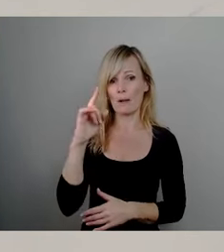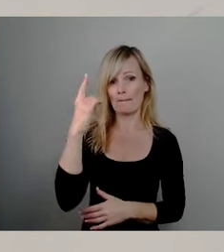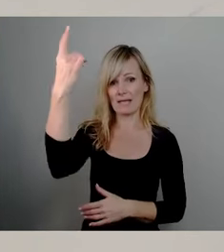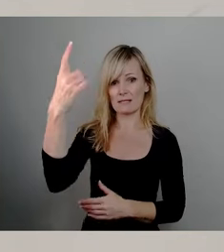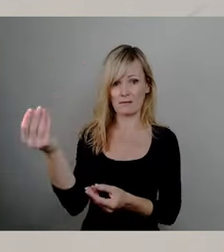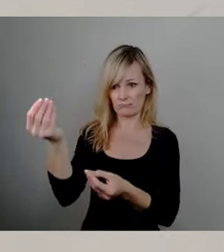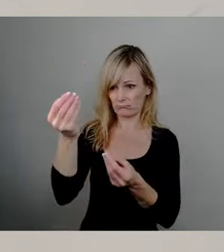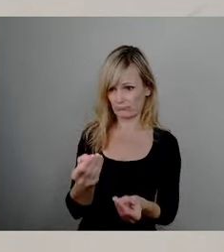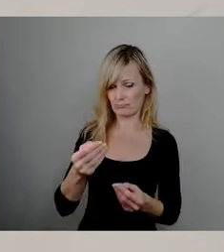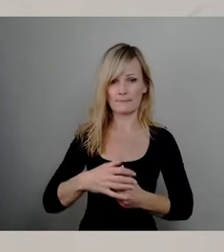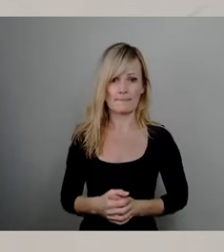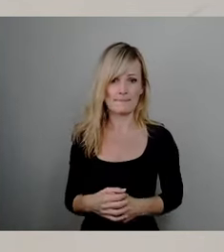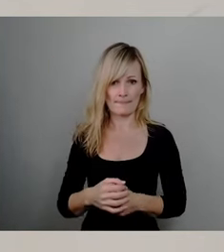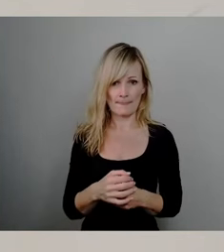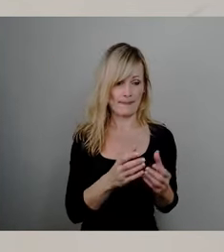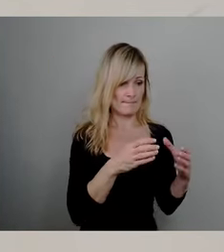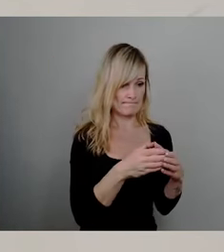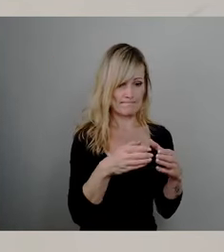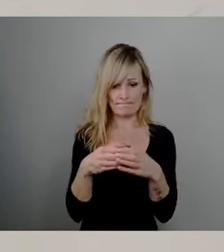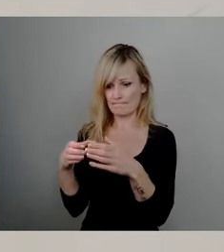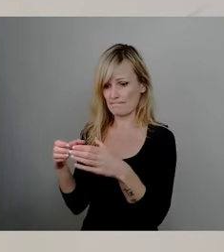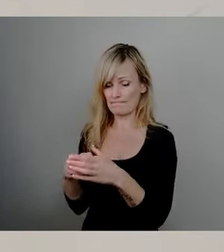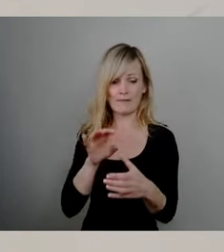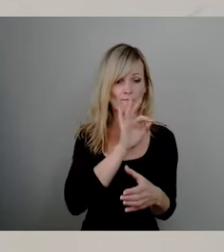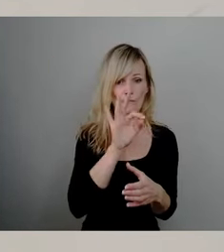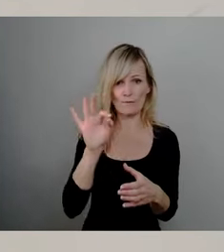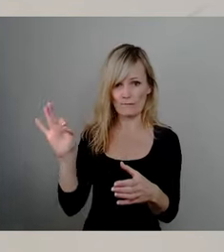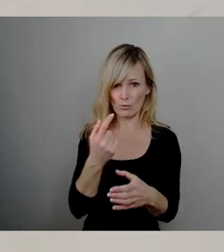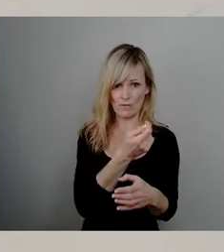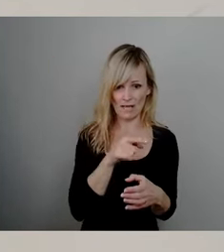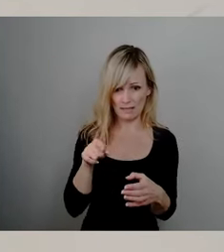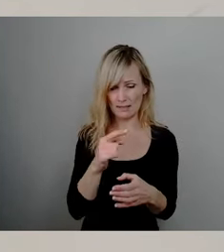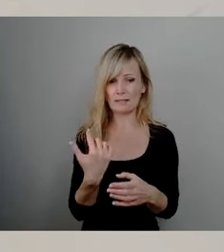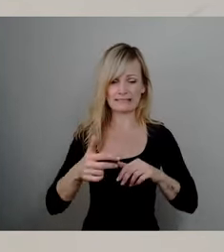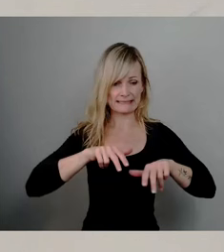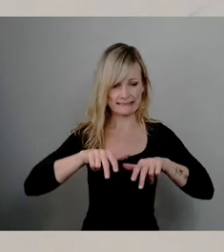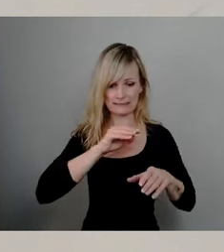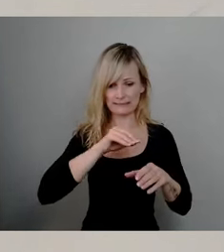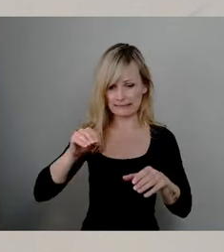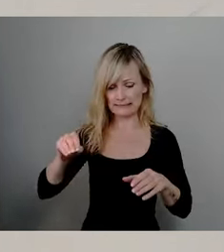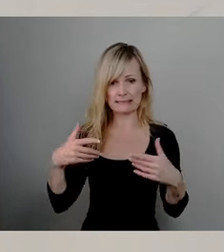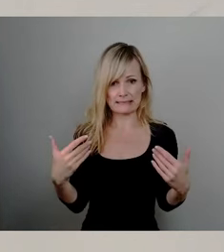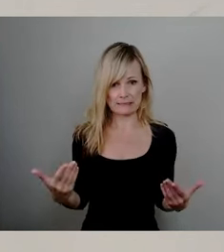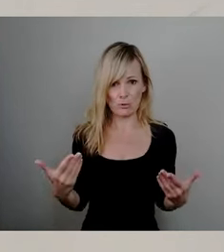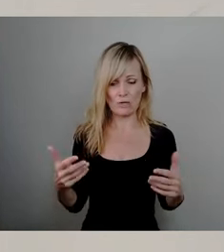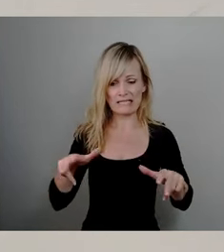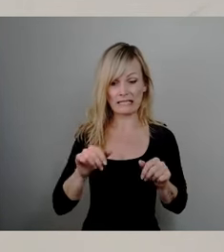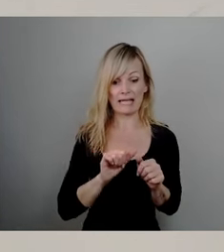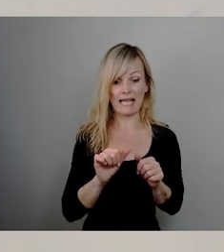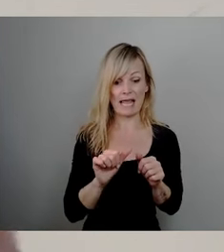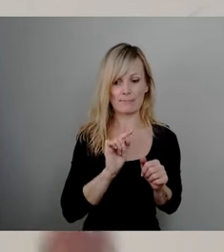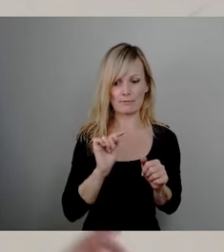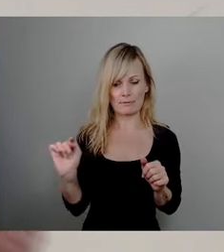Die Etats als solches haben wir bewirtschaftet. Sie sind sehr knapp. Wir